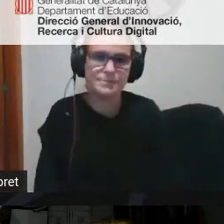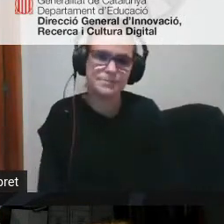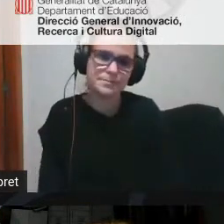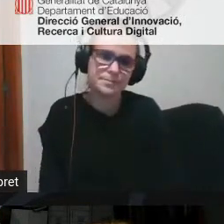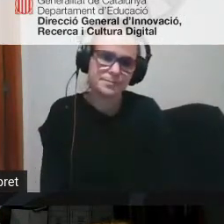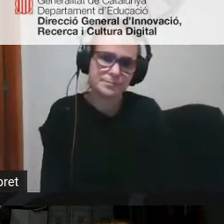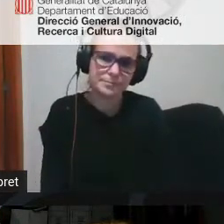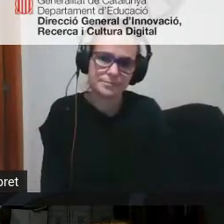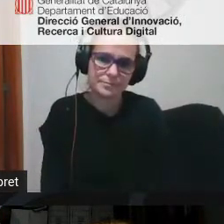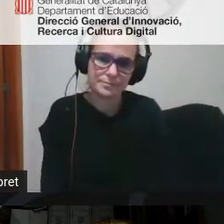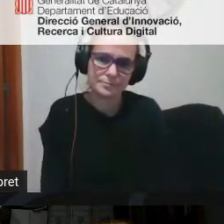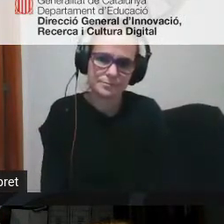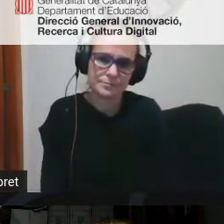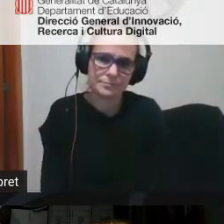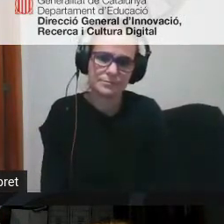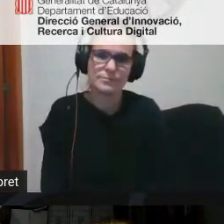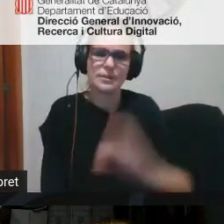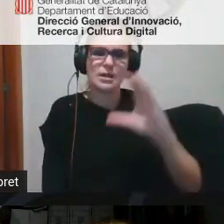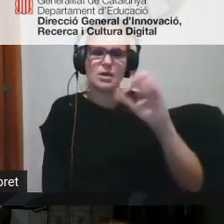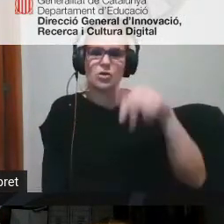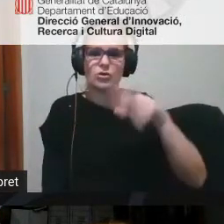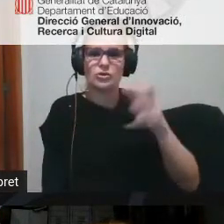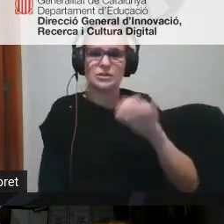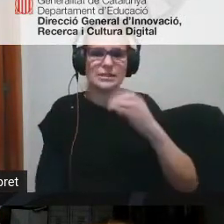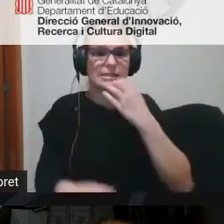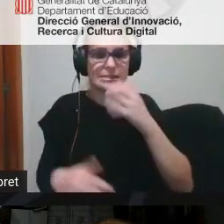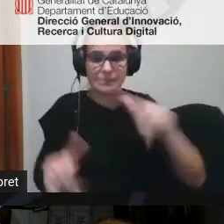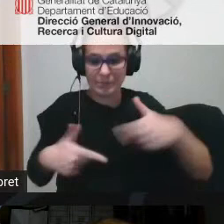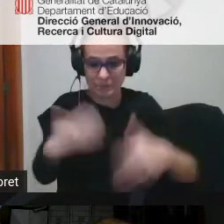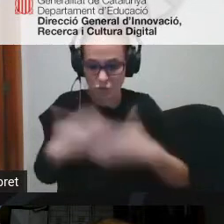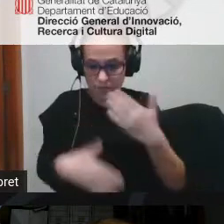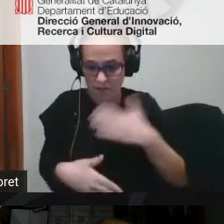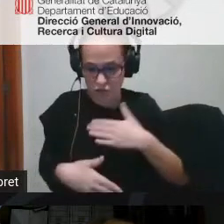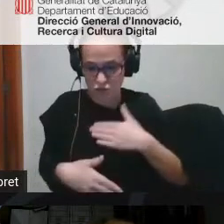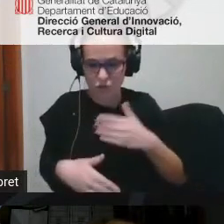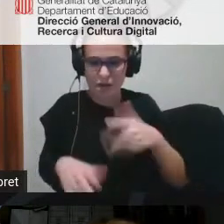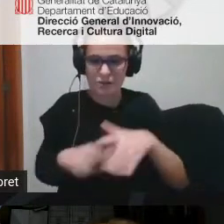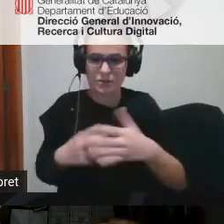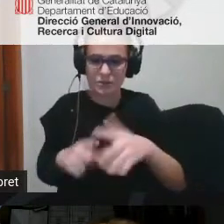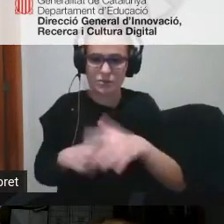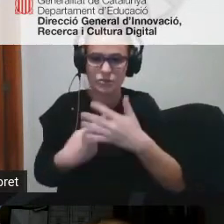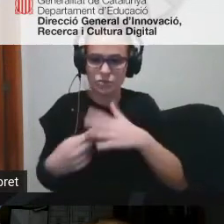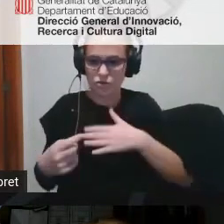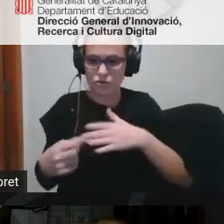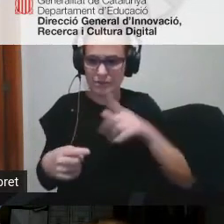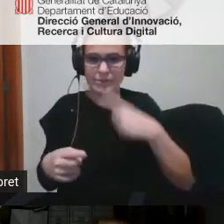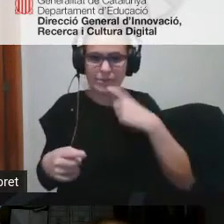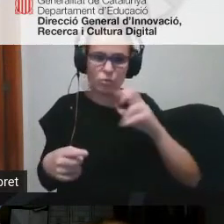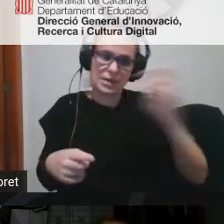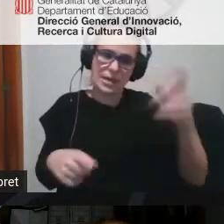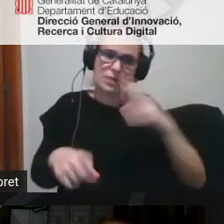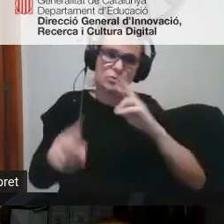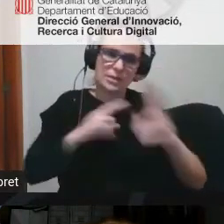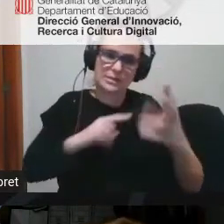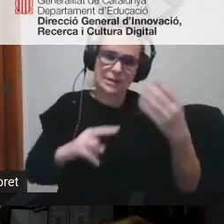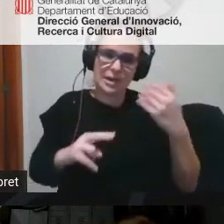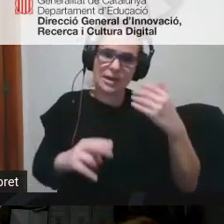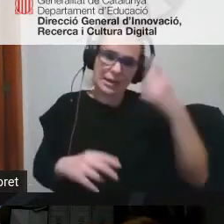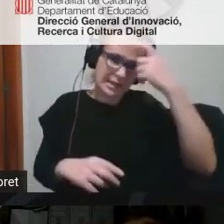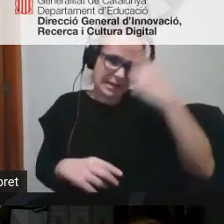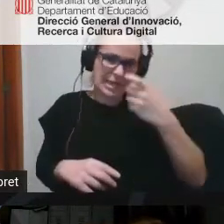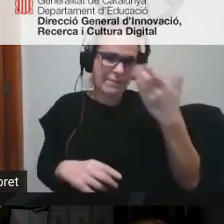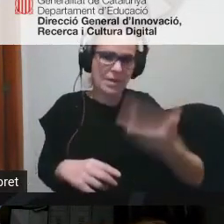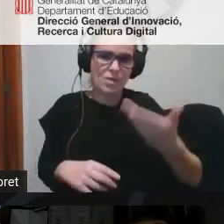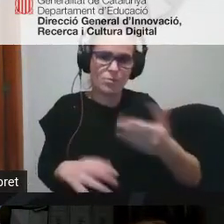Bé en el nostre cas si permeteu començo que potser també respon a l'altra pregunta creiem que és molt